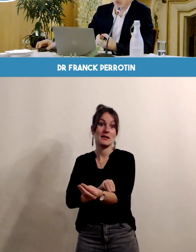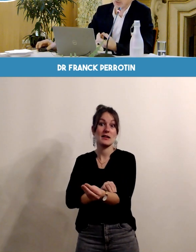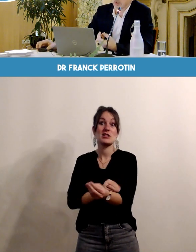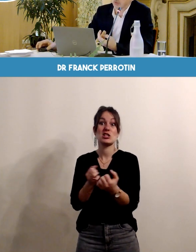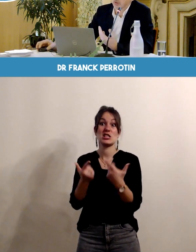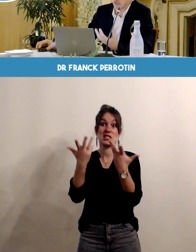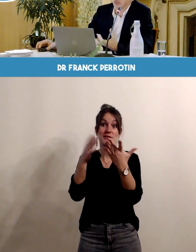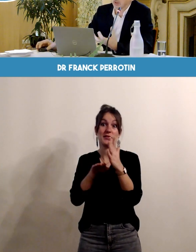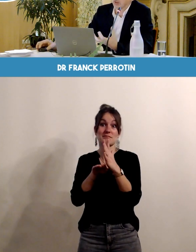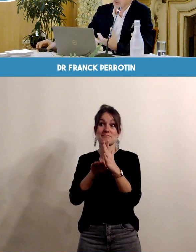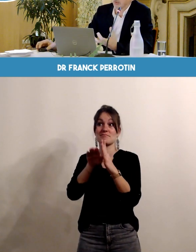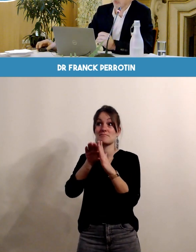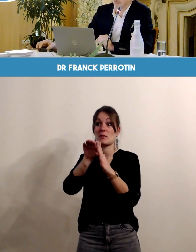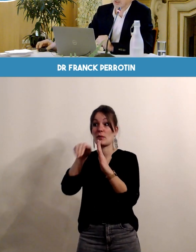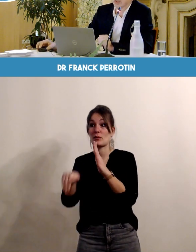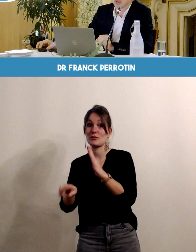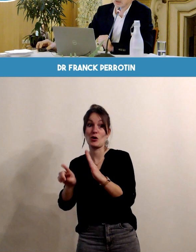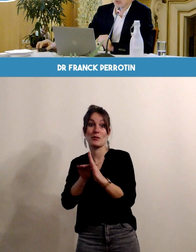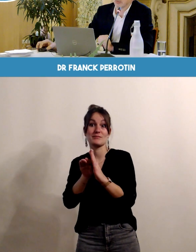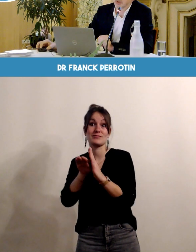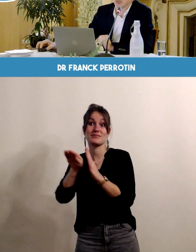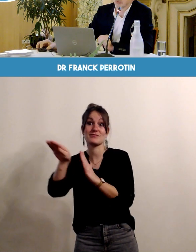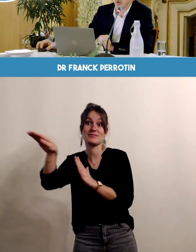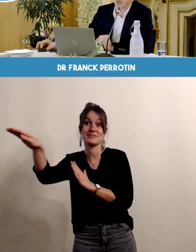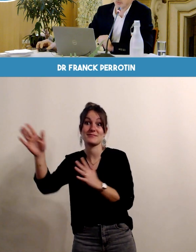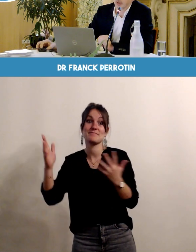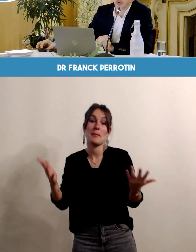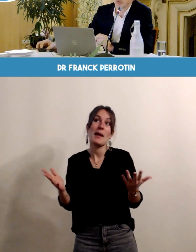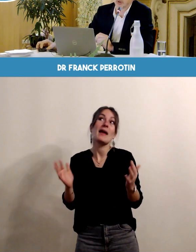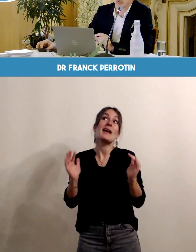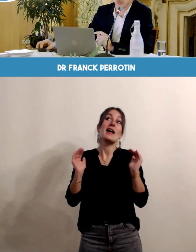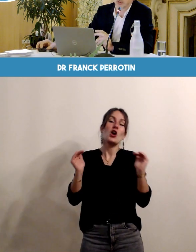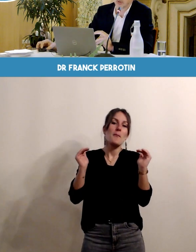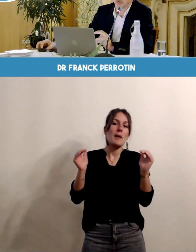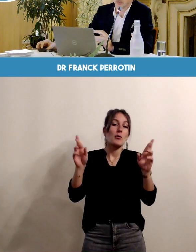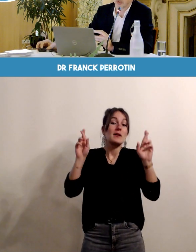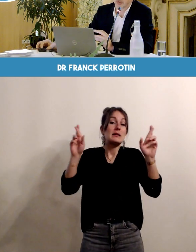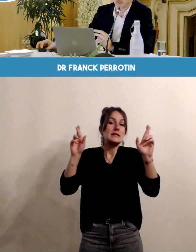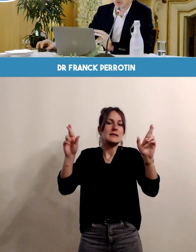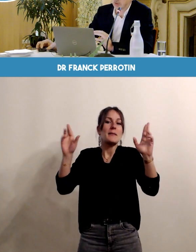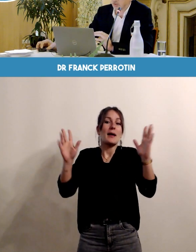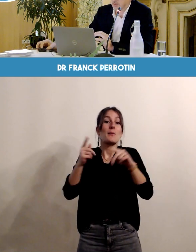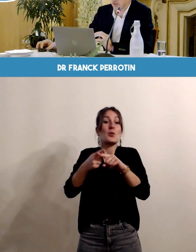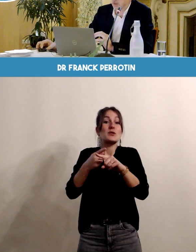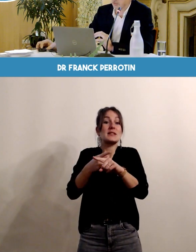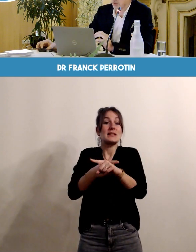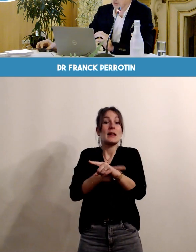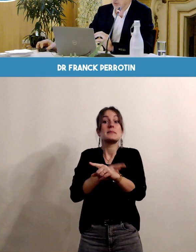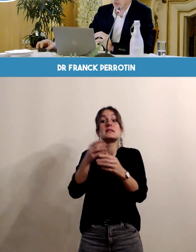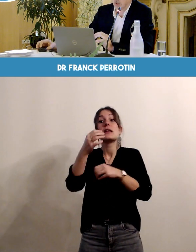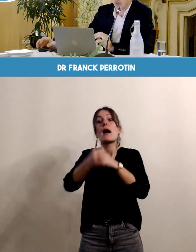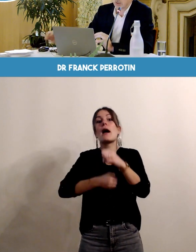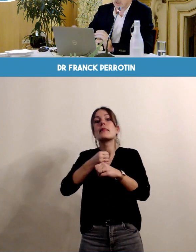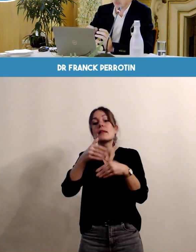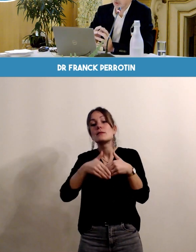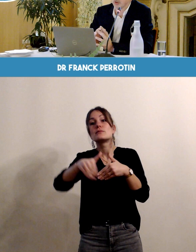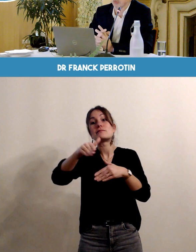relativement récentes et sur lesquelles quand même on base un certain nombre d'espoirs pour permettre de réduire la prématurité dans les années à venir